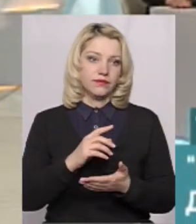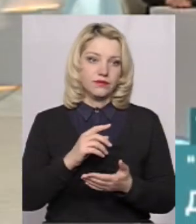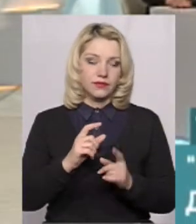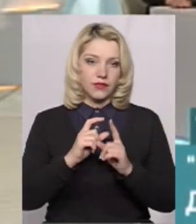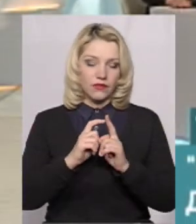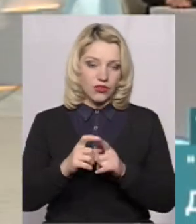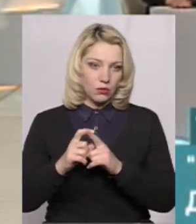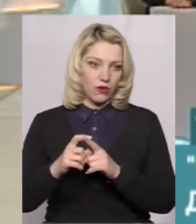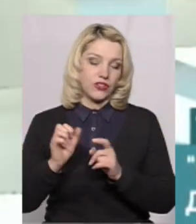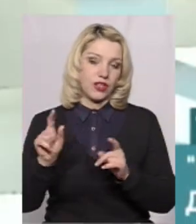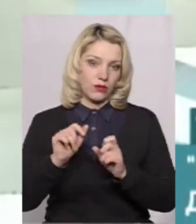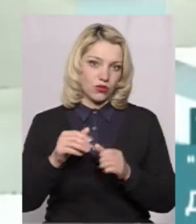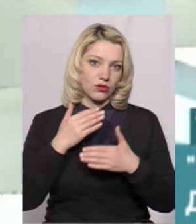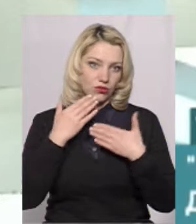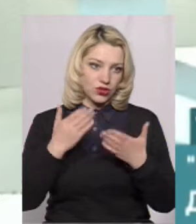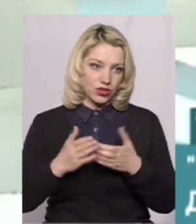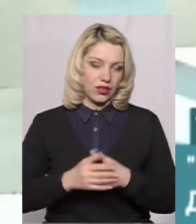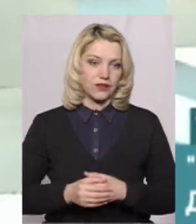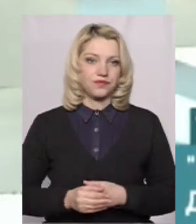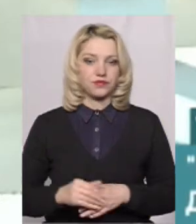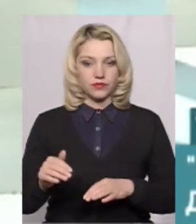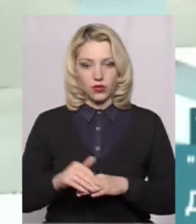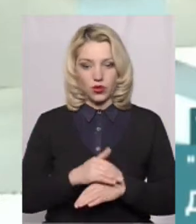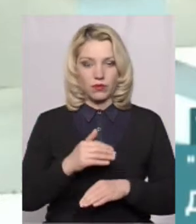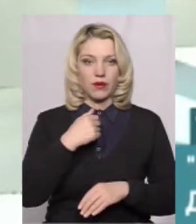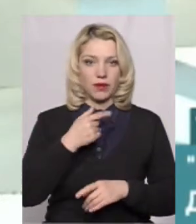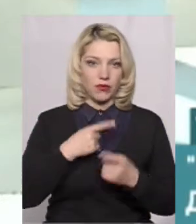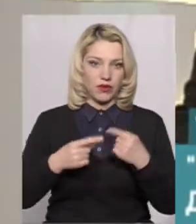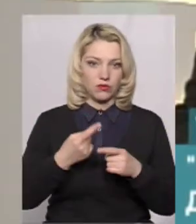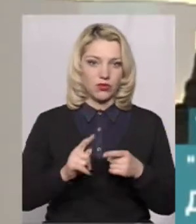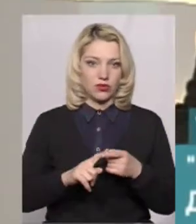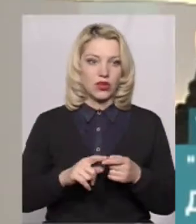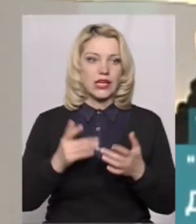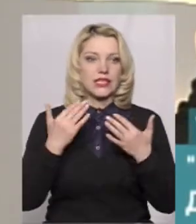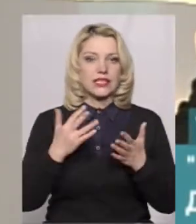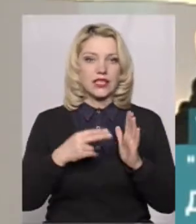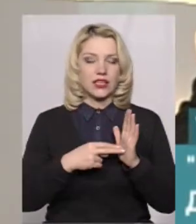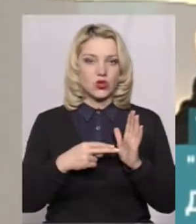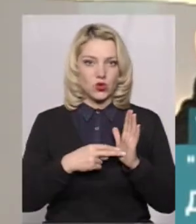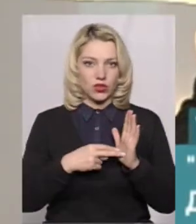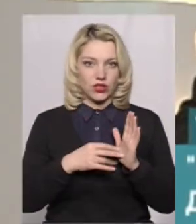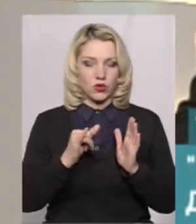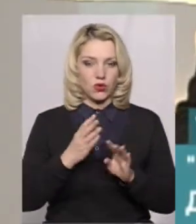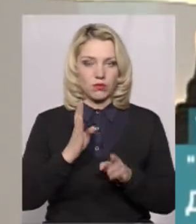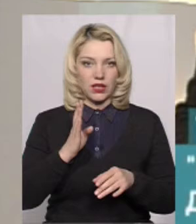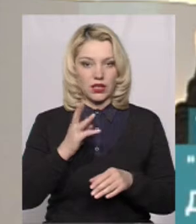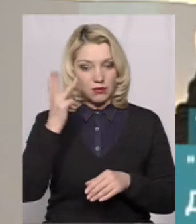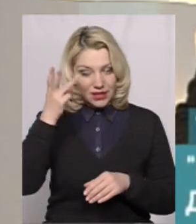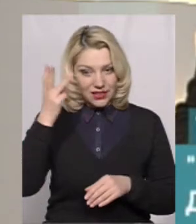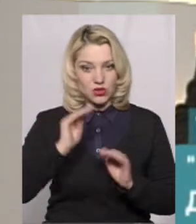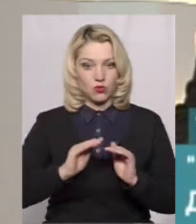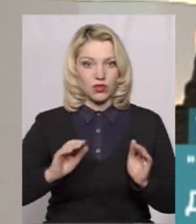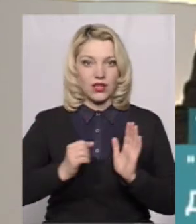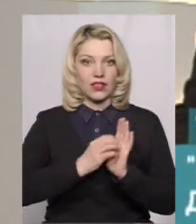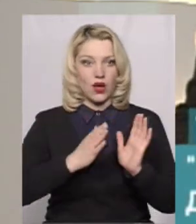коментарі, які можу потім зачитати. Добре, ми повернемось до цього. Скільки стоїть у Хмельницькому дітей